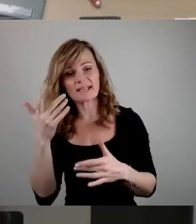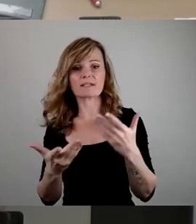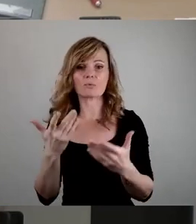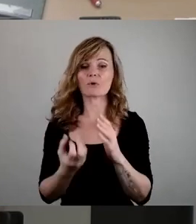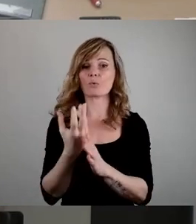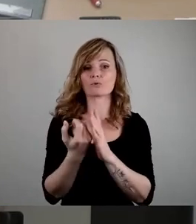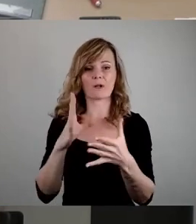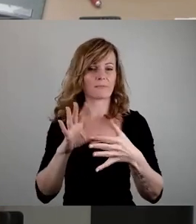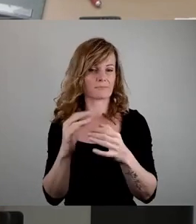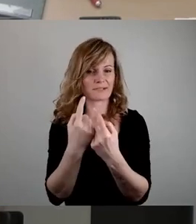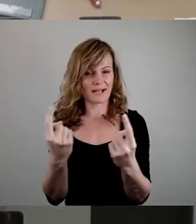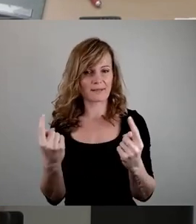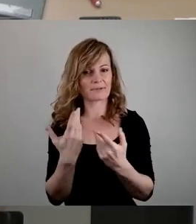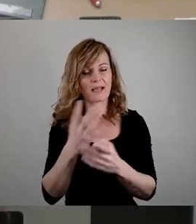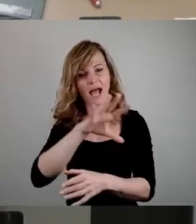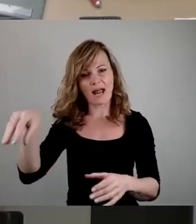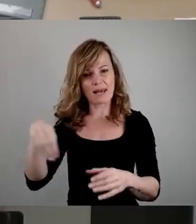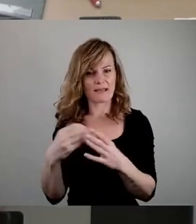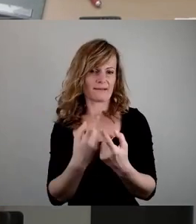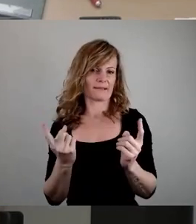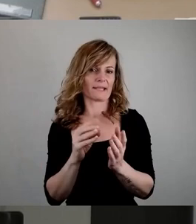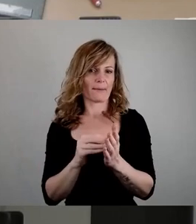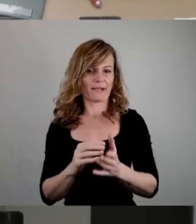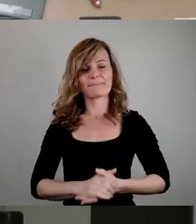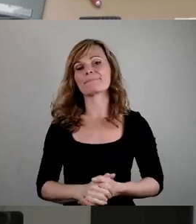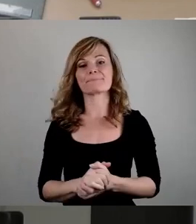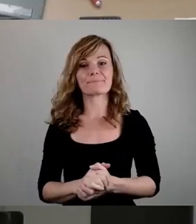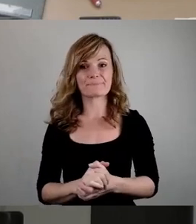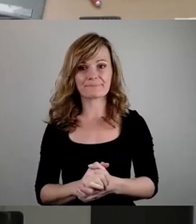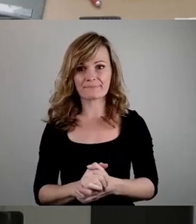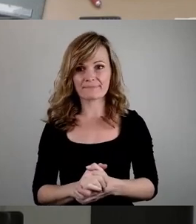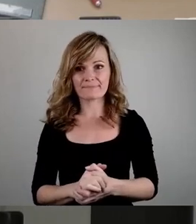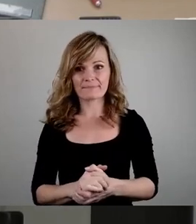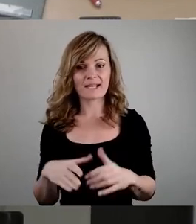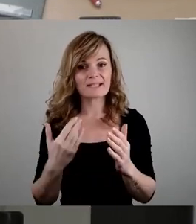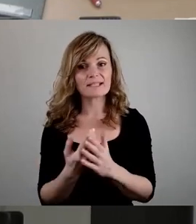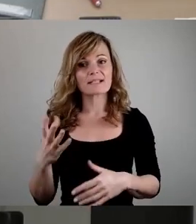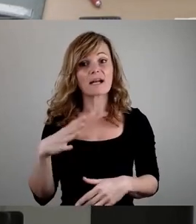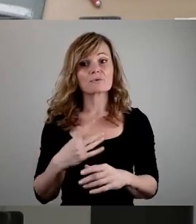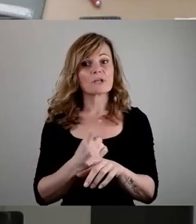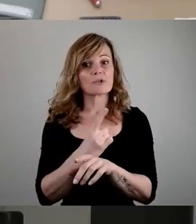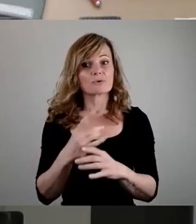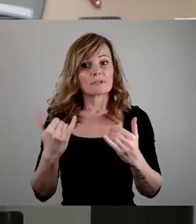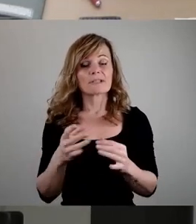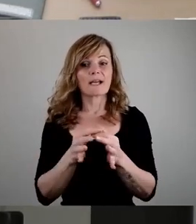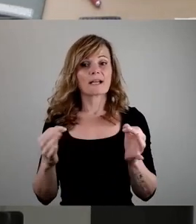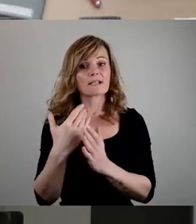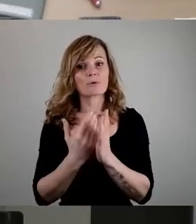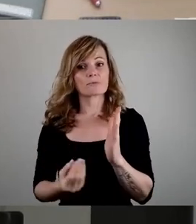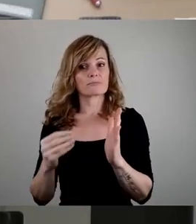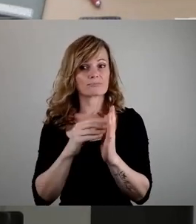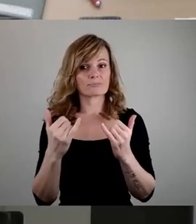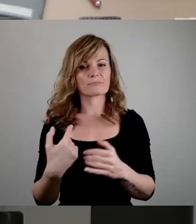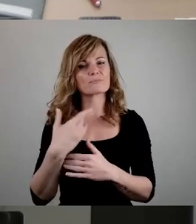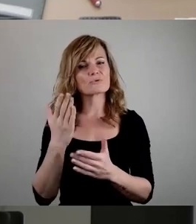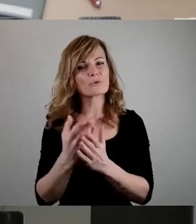Zugehörigkeit, ich schließe Sie alle ein. Als diese aktuelle Stunde auf die Tagesordnung gehoben wurde, war schon klar,